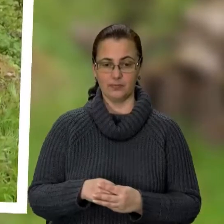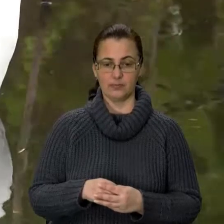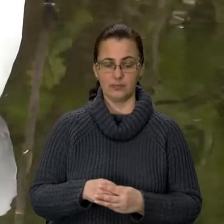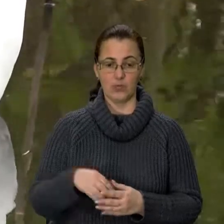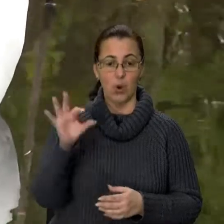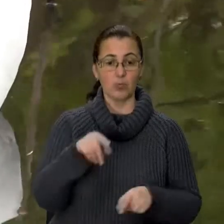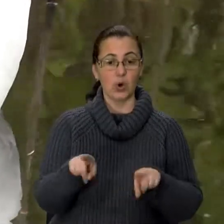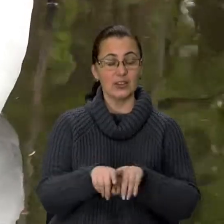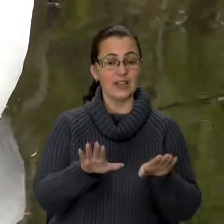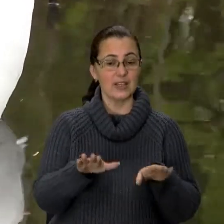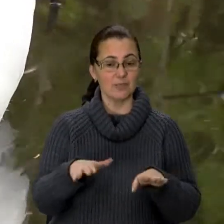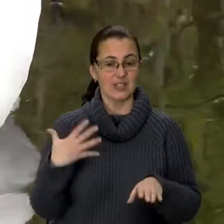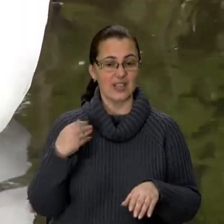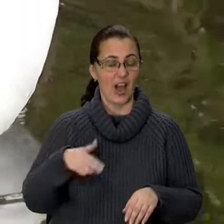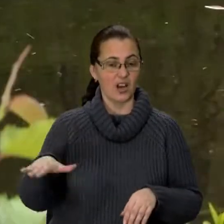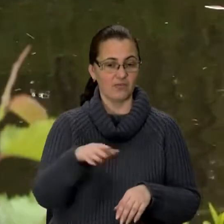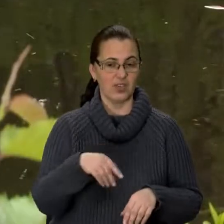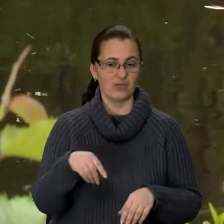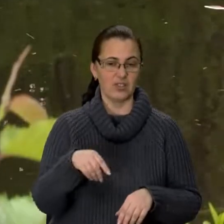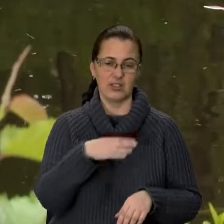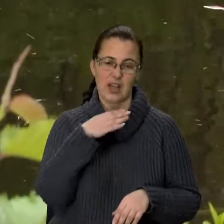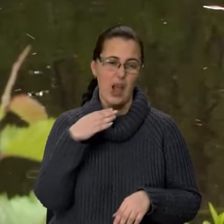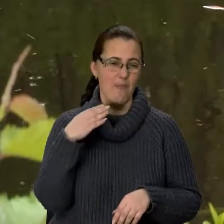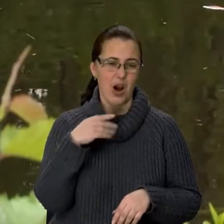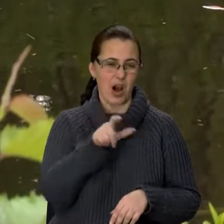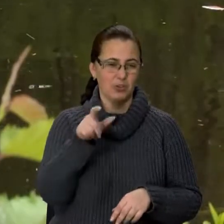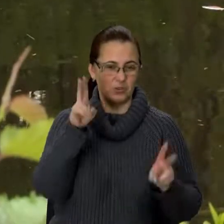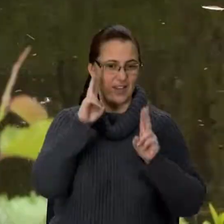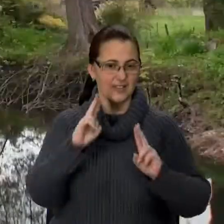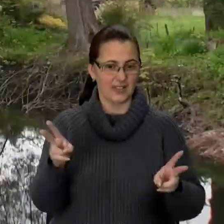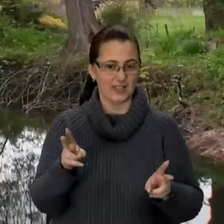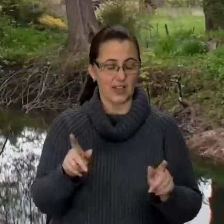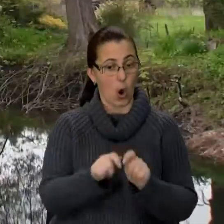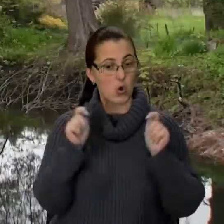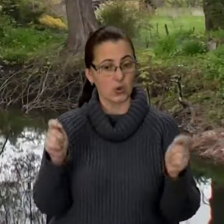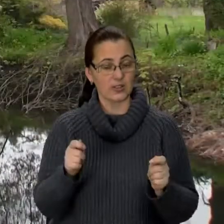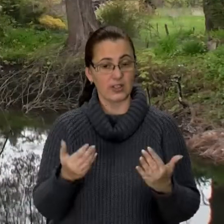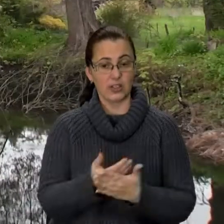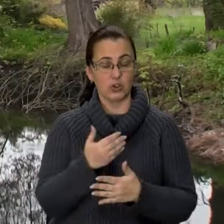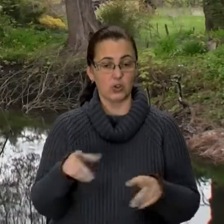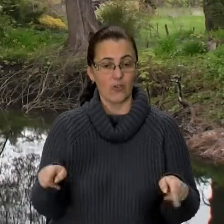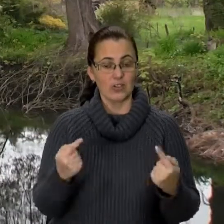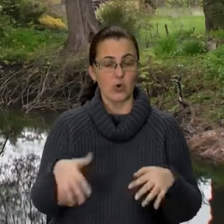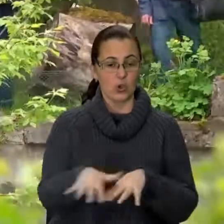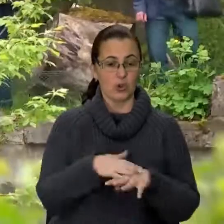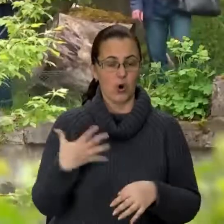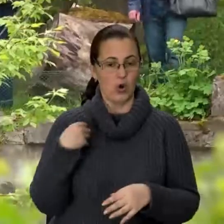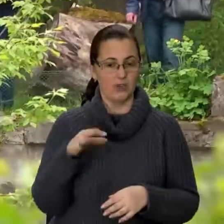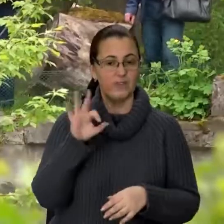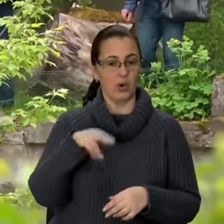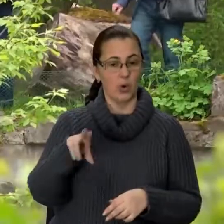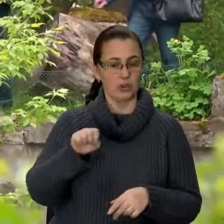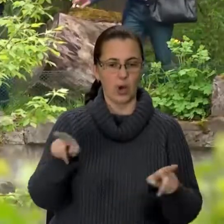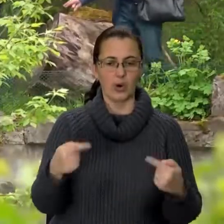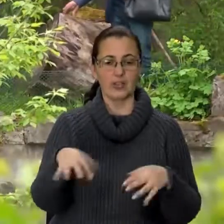Про такі локації Львівщини знають одиниці. Та аби розкрити туристичний потенціал новостворених громад, у Львівській ОДА організували